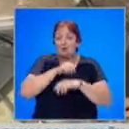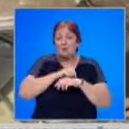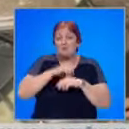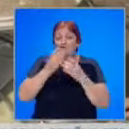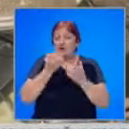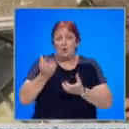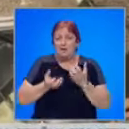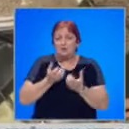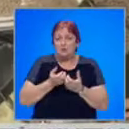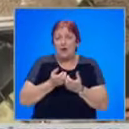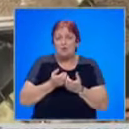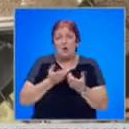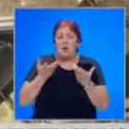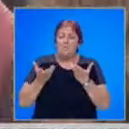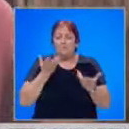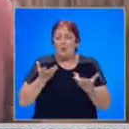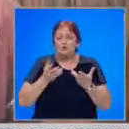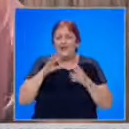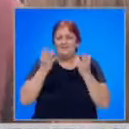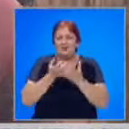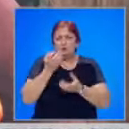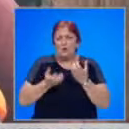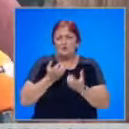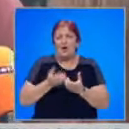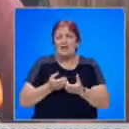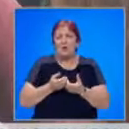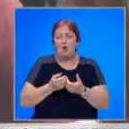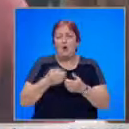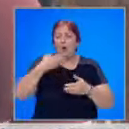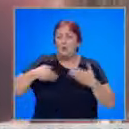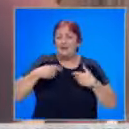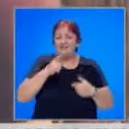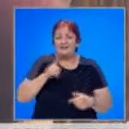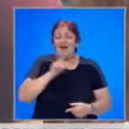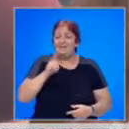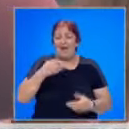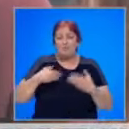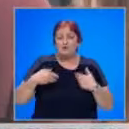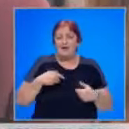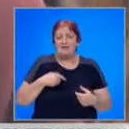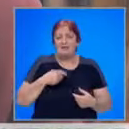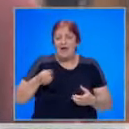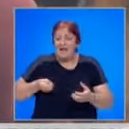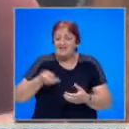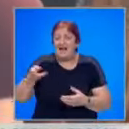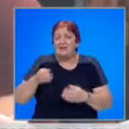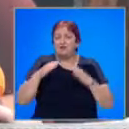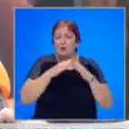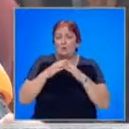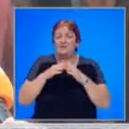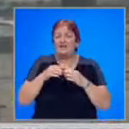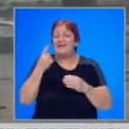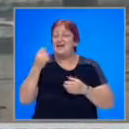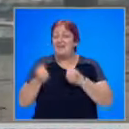Всичко ли е изгоряло? Не е почти с инсулт е. Пострадал ли е? Не е пострадал. Изкарали са го кумшиите с